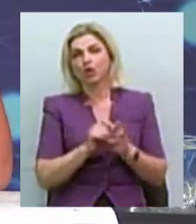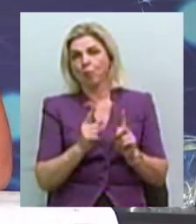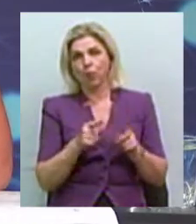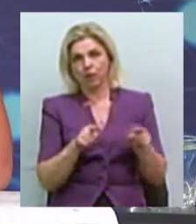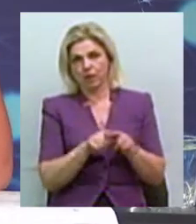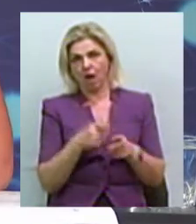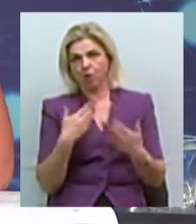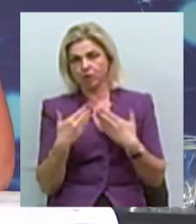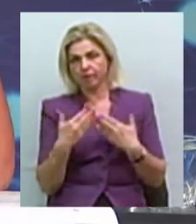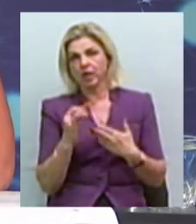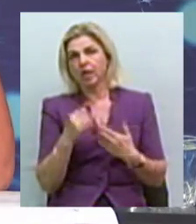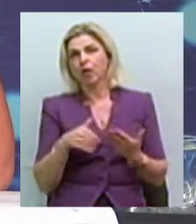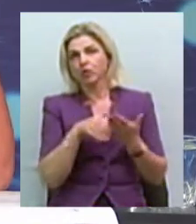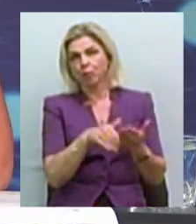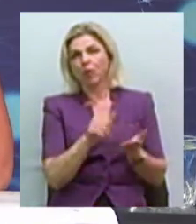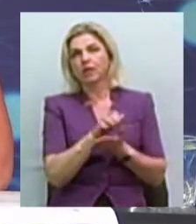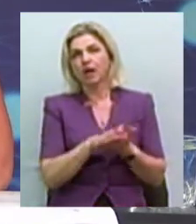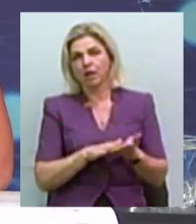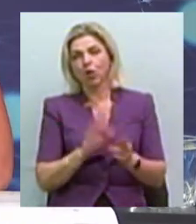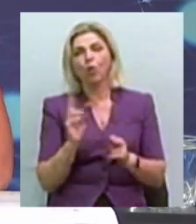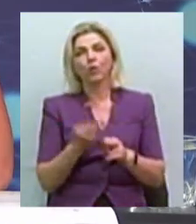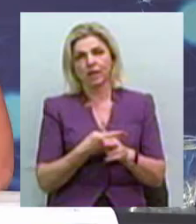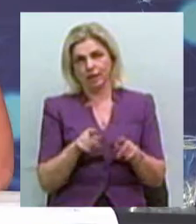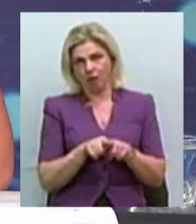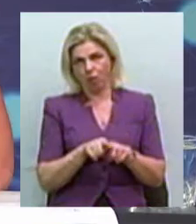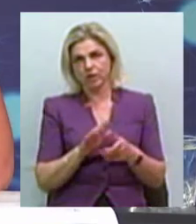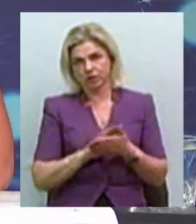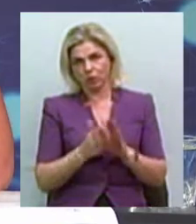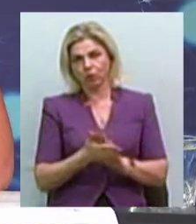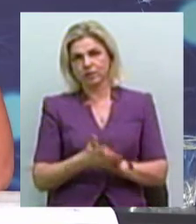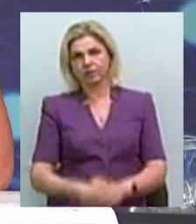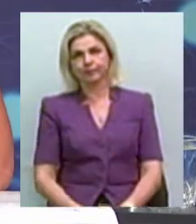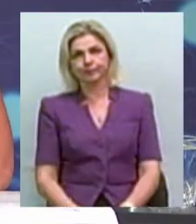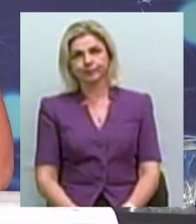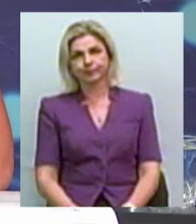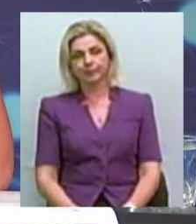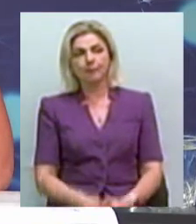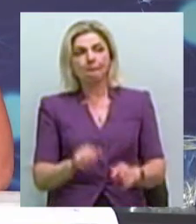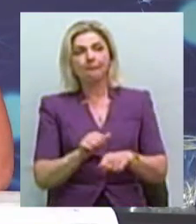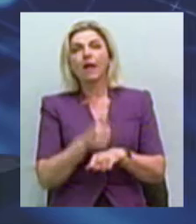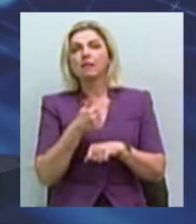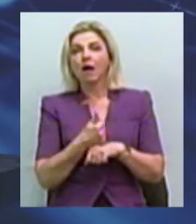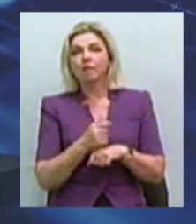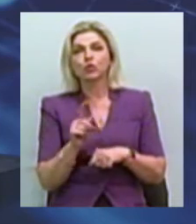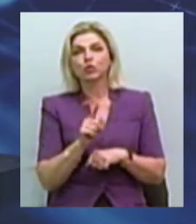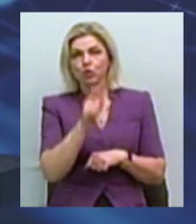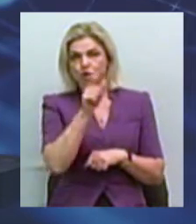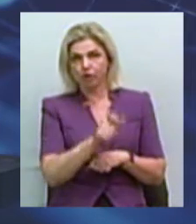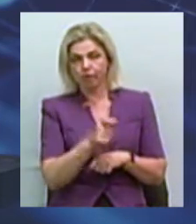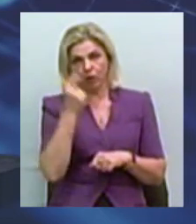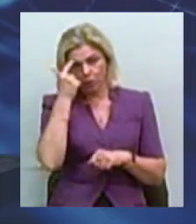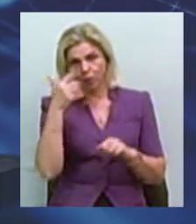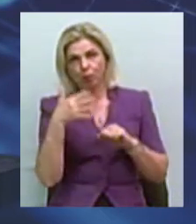себе ставить, і надати йому допомогу, щоб в подальшому уникнути стану домашнього насильства. Головне, щоб він зрозуміло